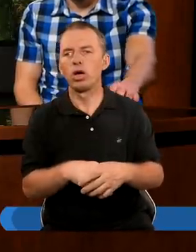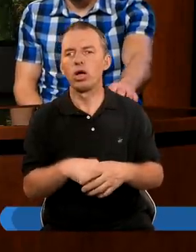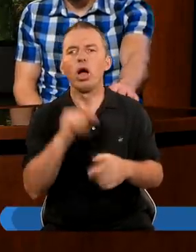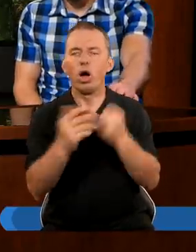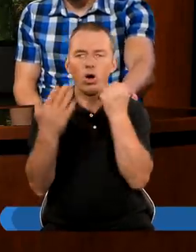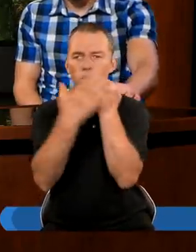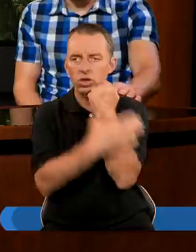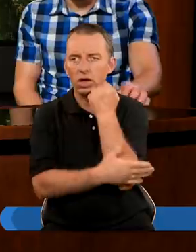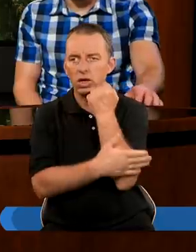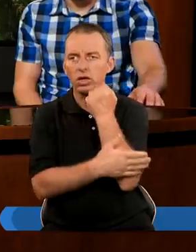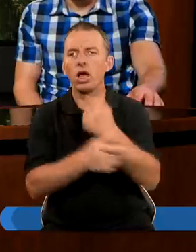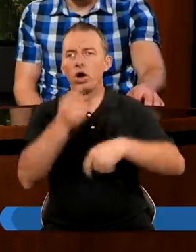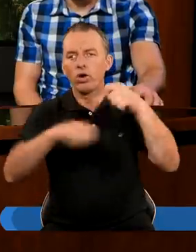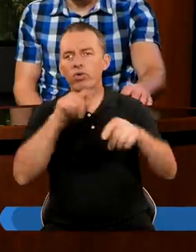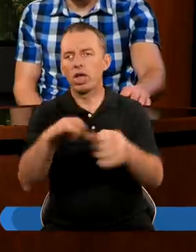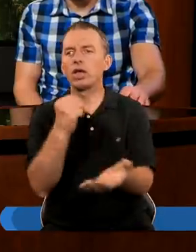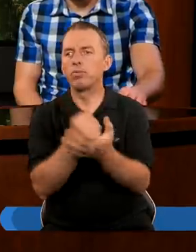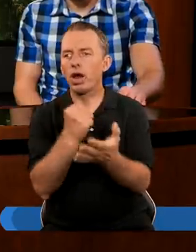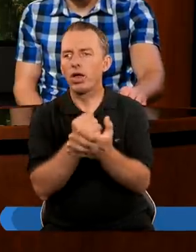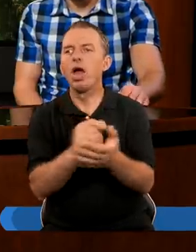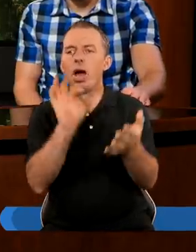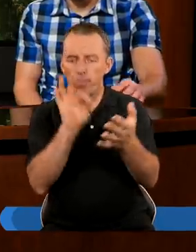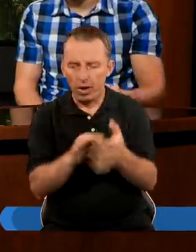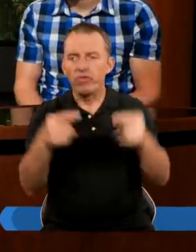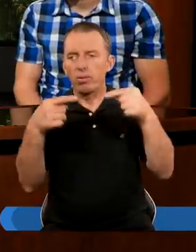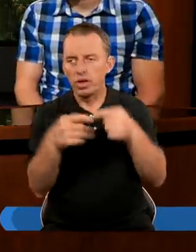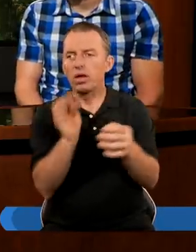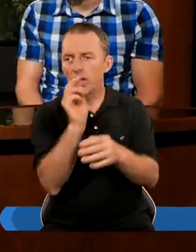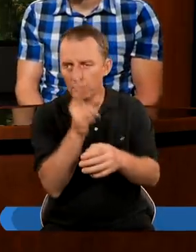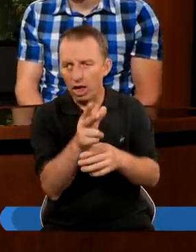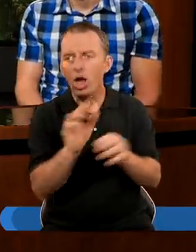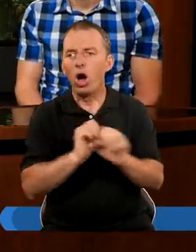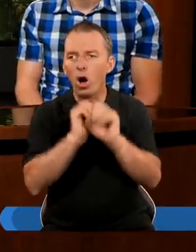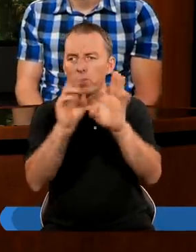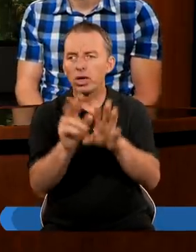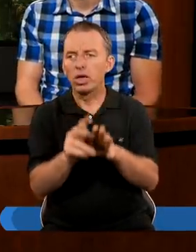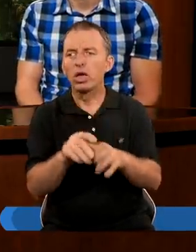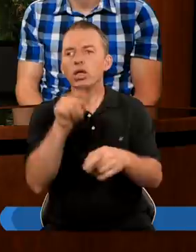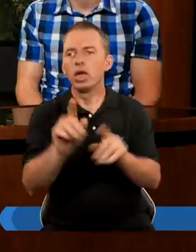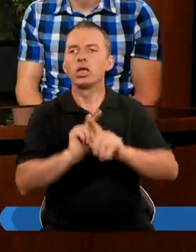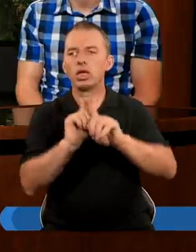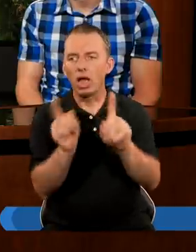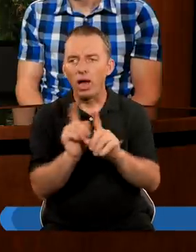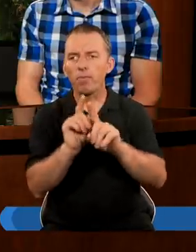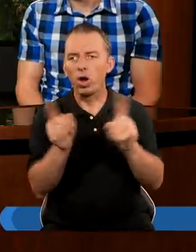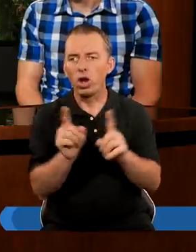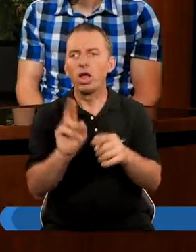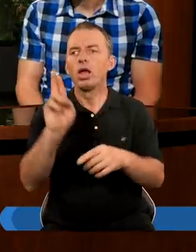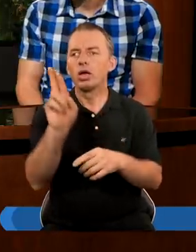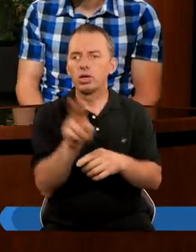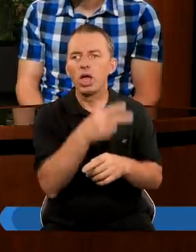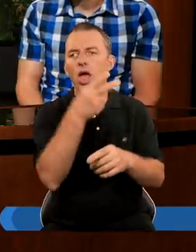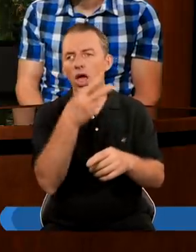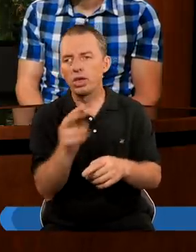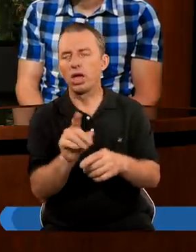I ostateczne rozwiązanie Tej sprawy W pewnym sensie Tak Natomiast pamiętajmy Że Apokalipsa Jest pisana z symbolami I